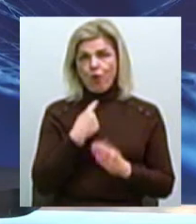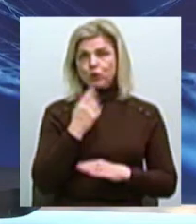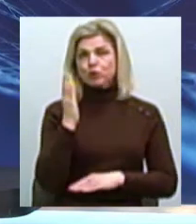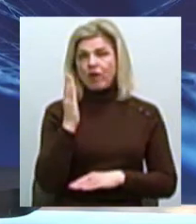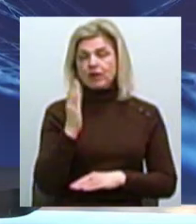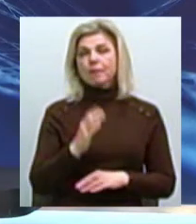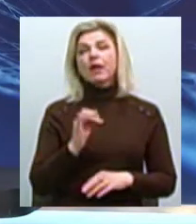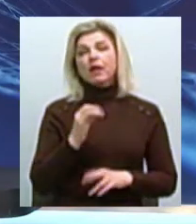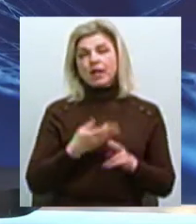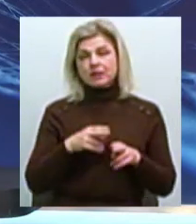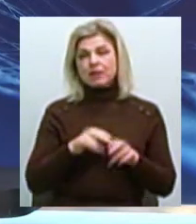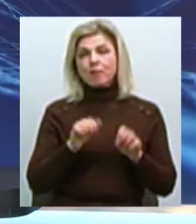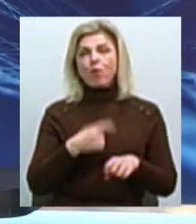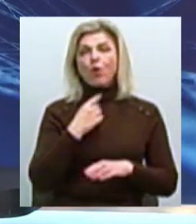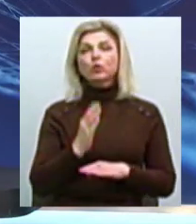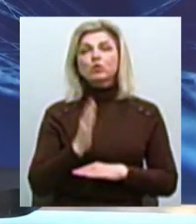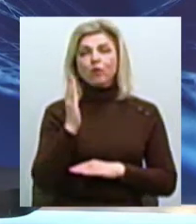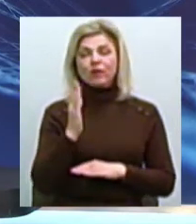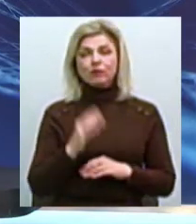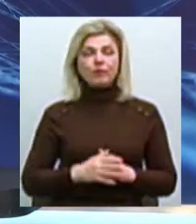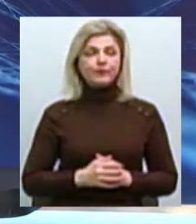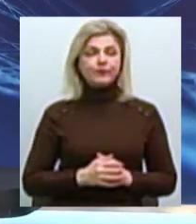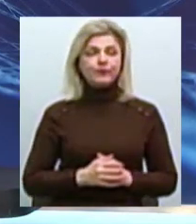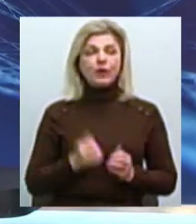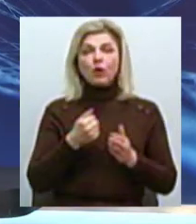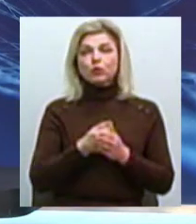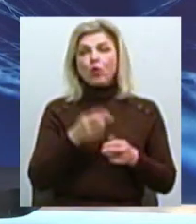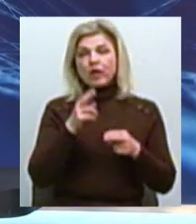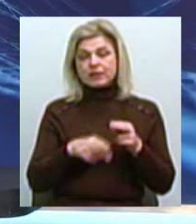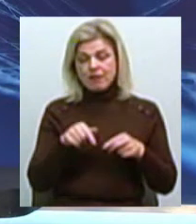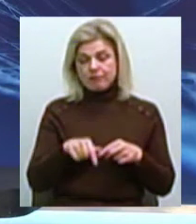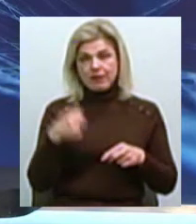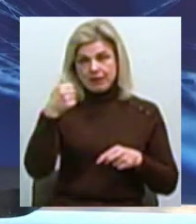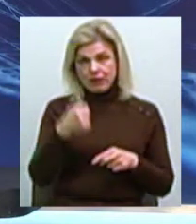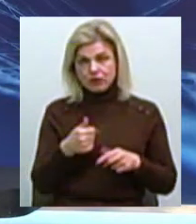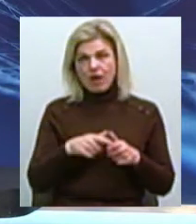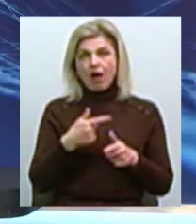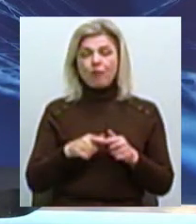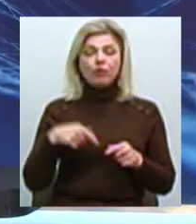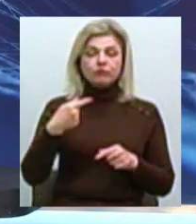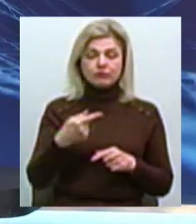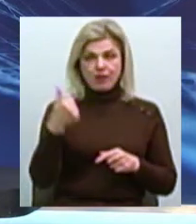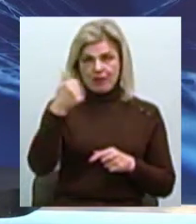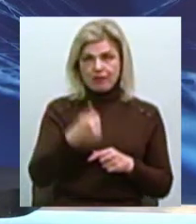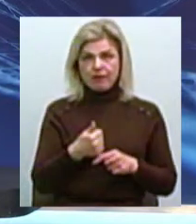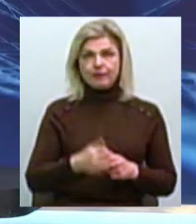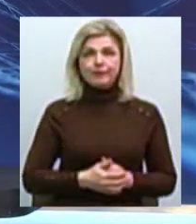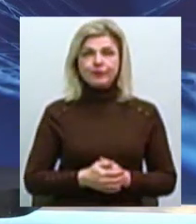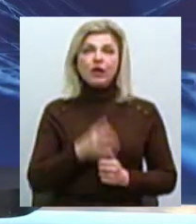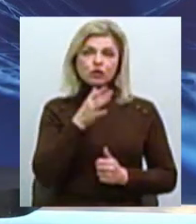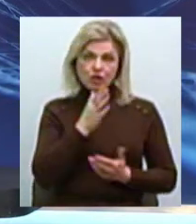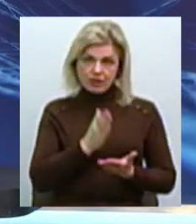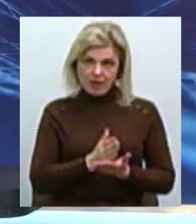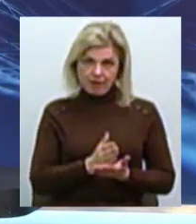бути проголосовано до кінця цього тижня або на початку майбутнього тижня Час є?